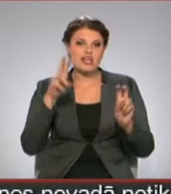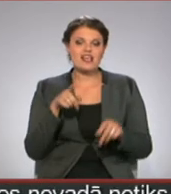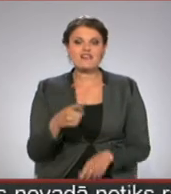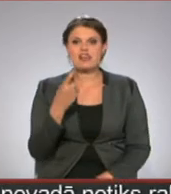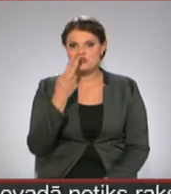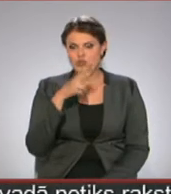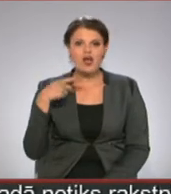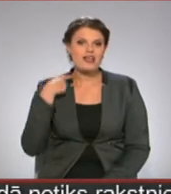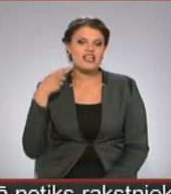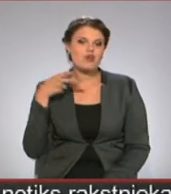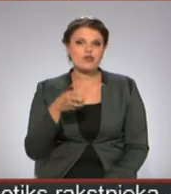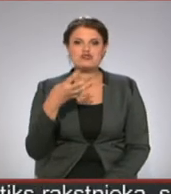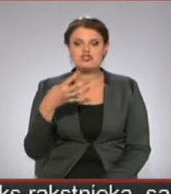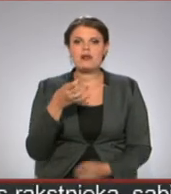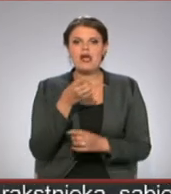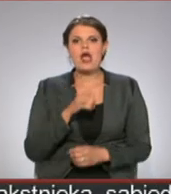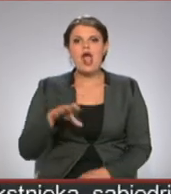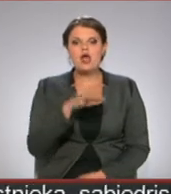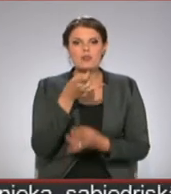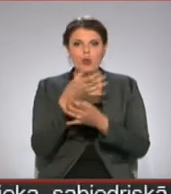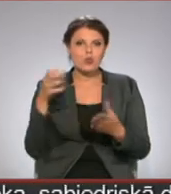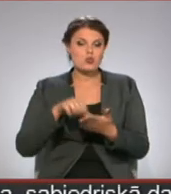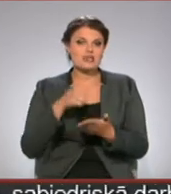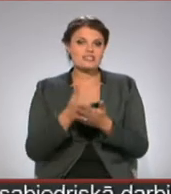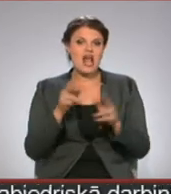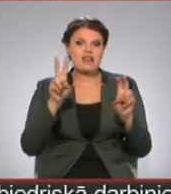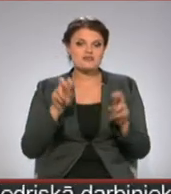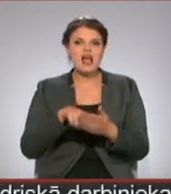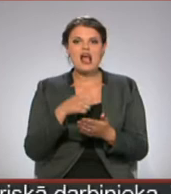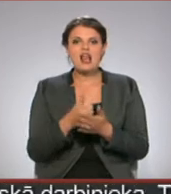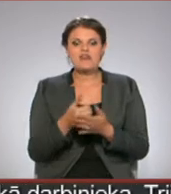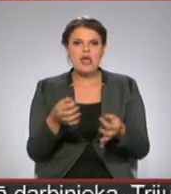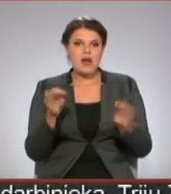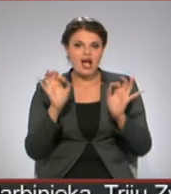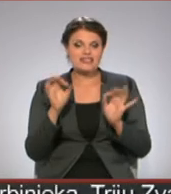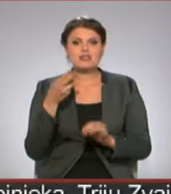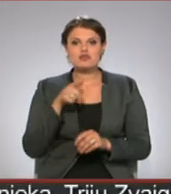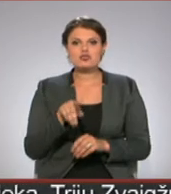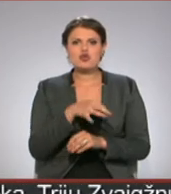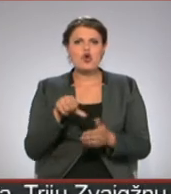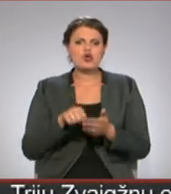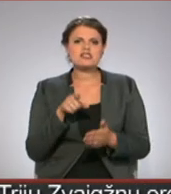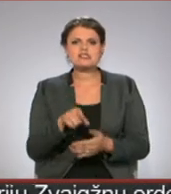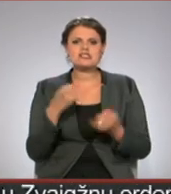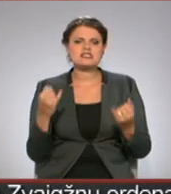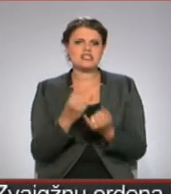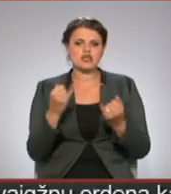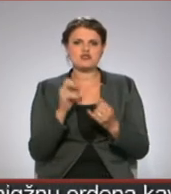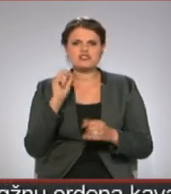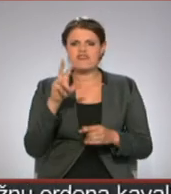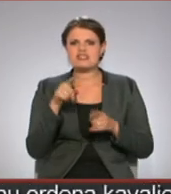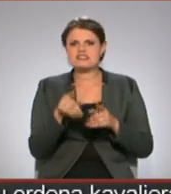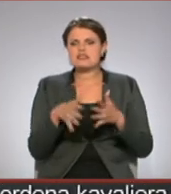no Rīga 2014. Eiropa kultūras galvuspilsēta galveniem akcentiem. Šis koncerts ir tik saistošs un zvaigznes tik